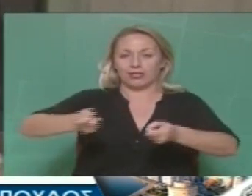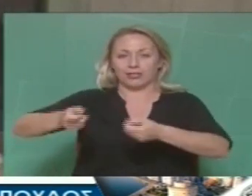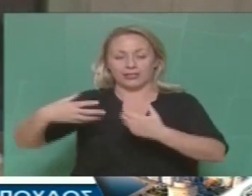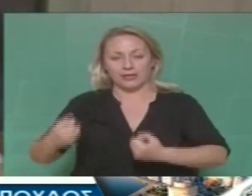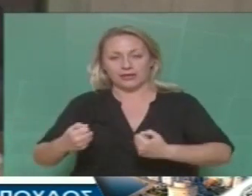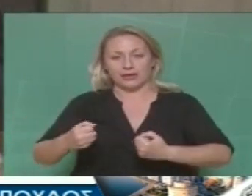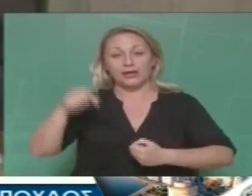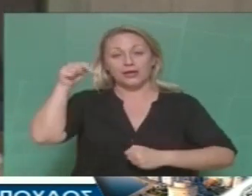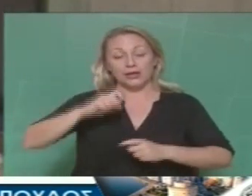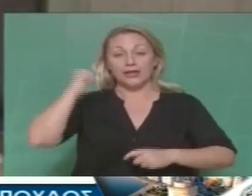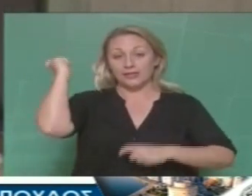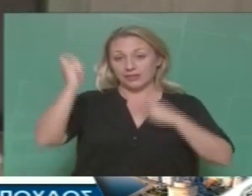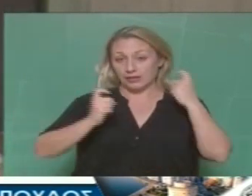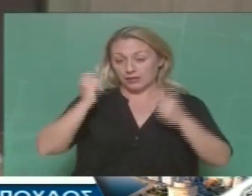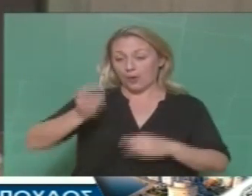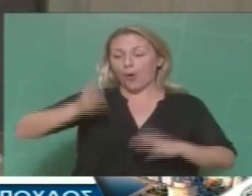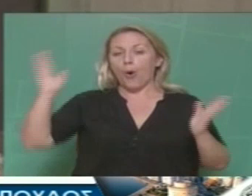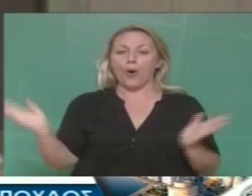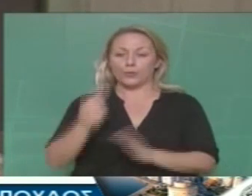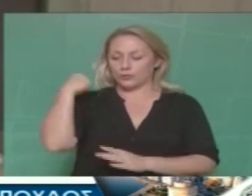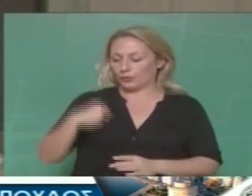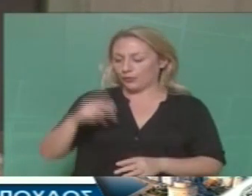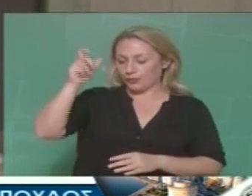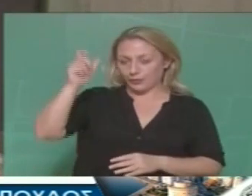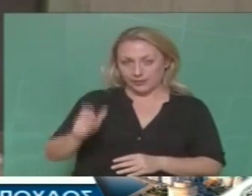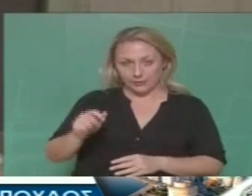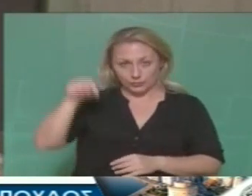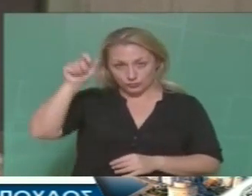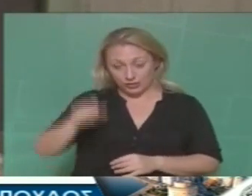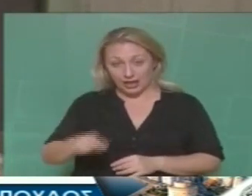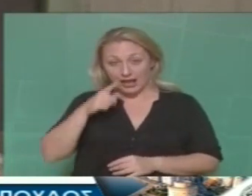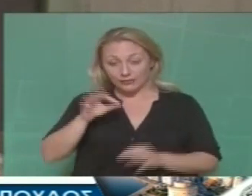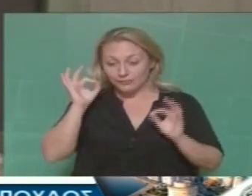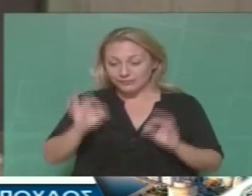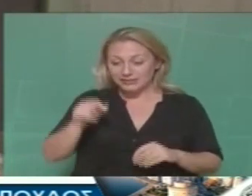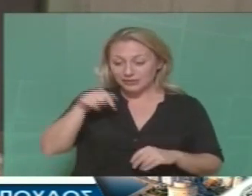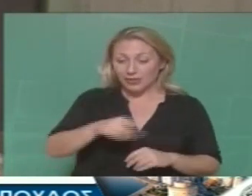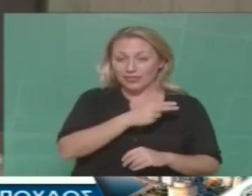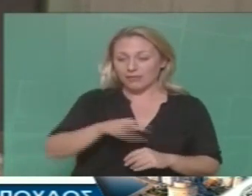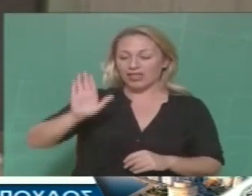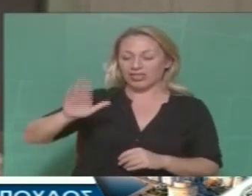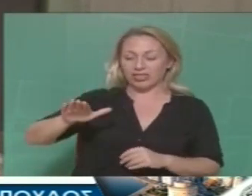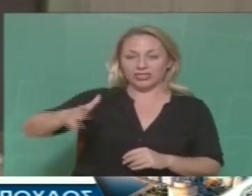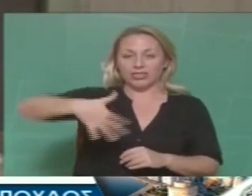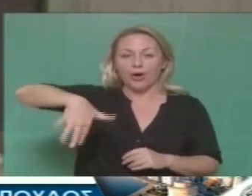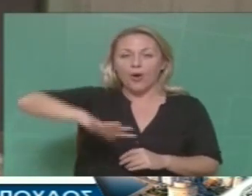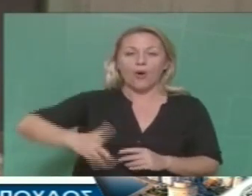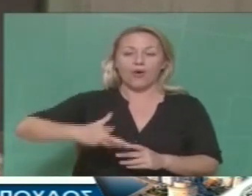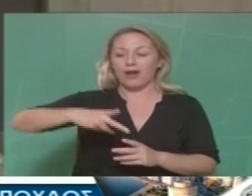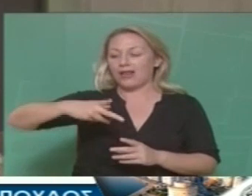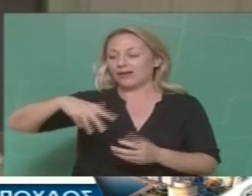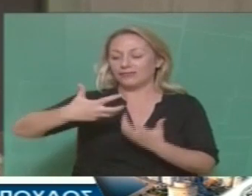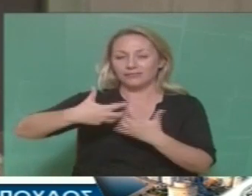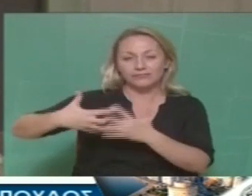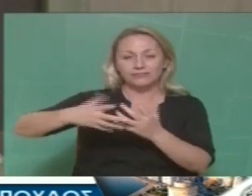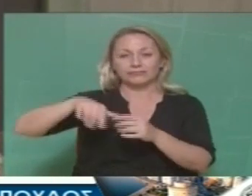αν ο οποιοσδήποτε Δήμαρχος θέτει τα ζητήματα επίκαιρα της απαξίωσης, ούτως ώστε να δημιουργηθεί το